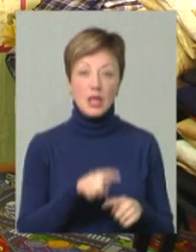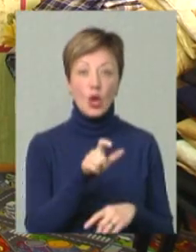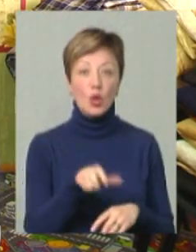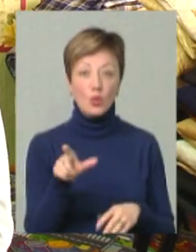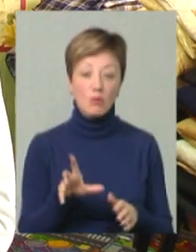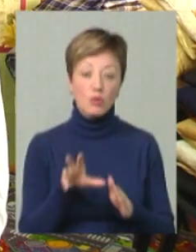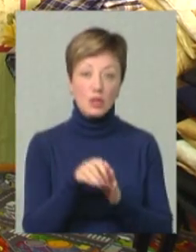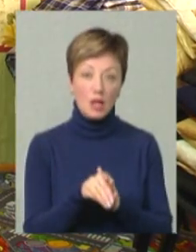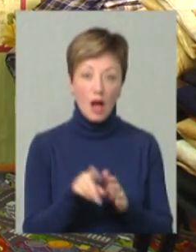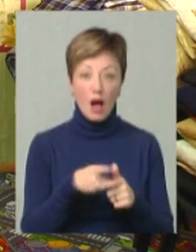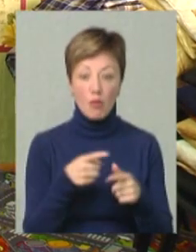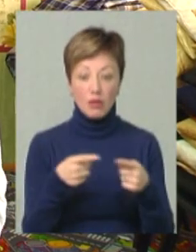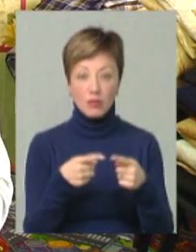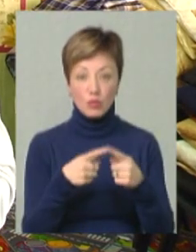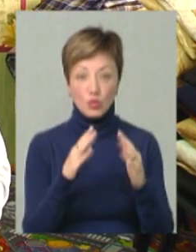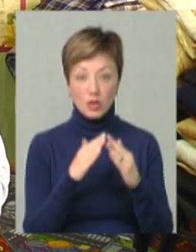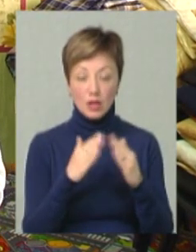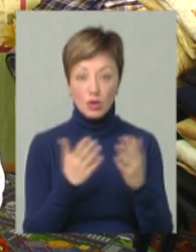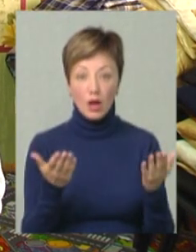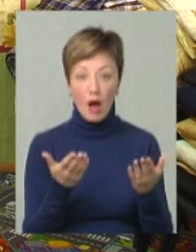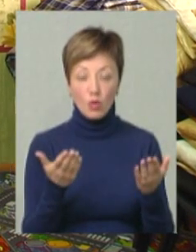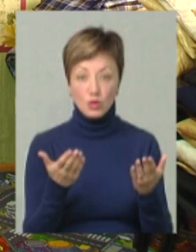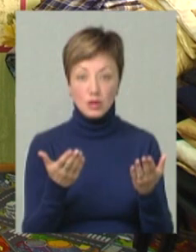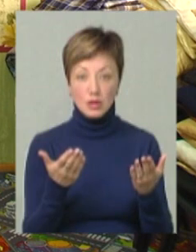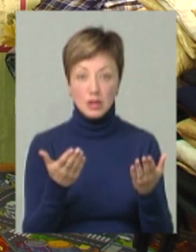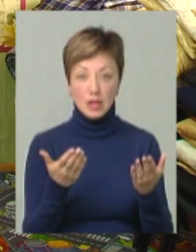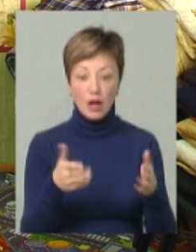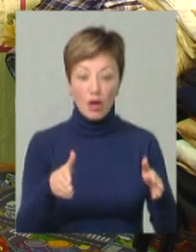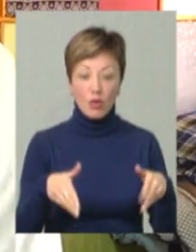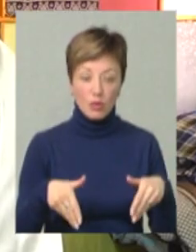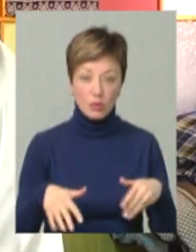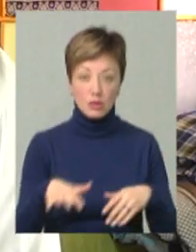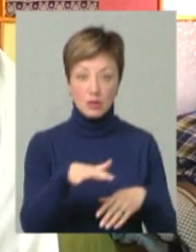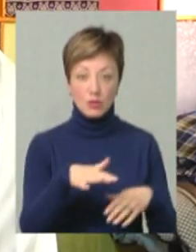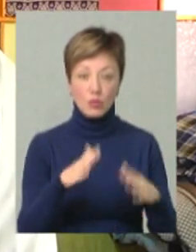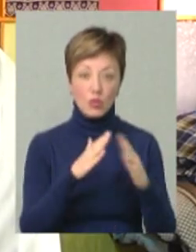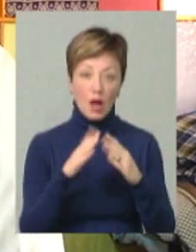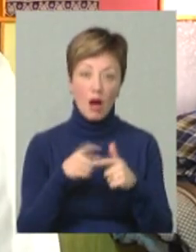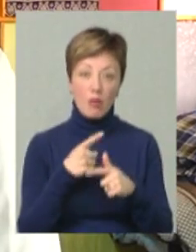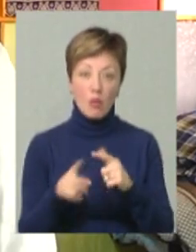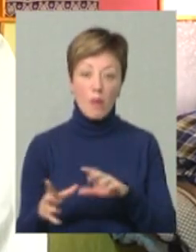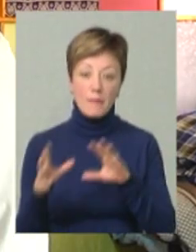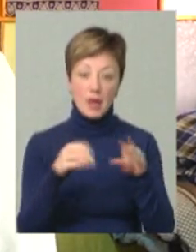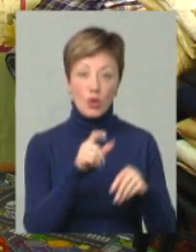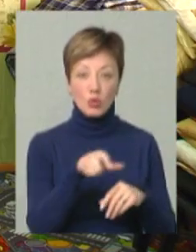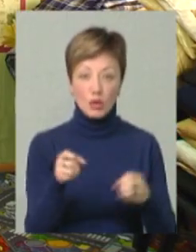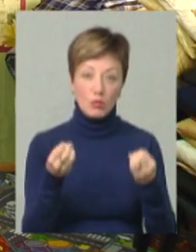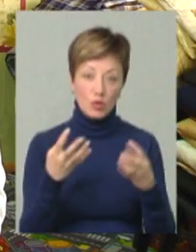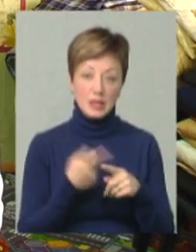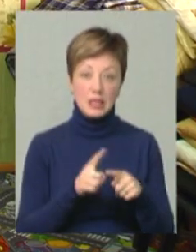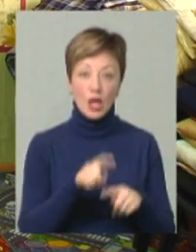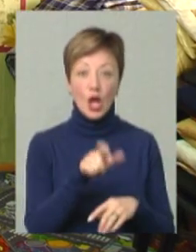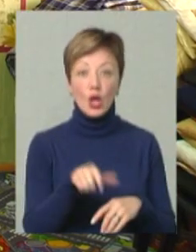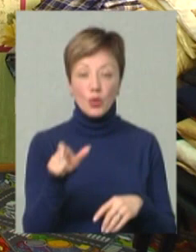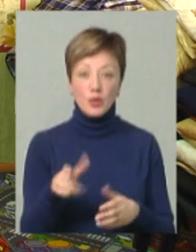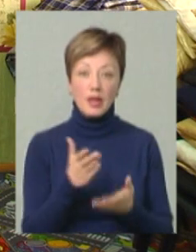поселились або зняли будинок, зняли якусь, скажімо, присадивну ділянку з будиночком, або переїхав до людей просто. Тобто це люди,